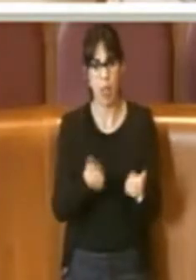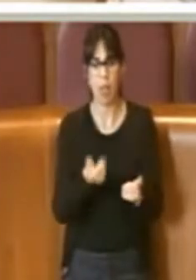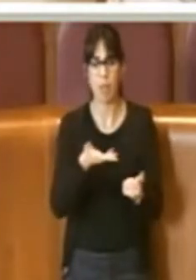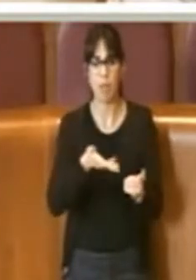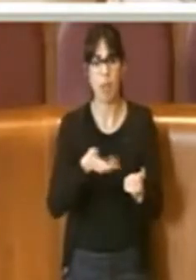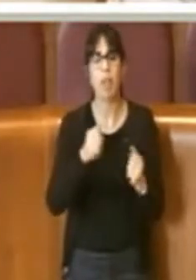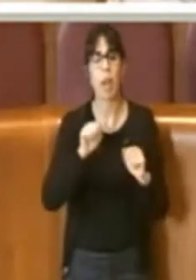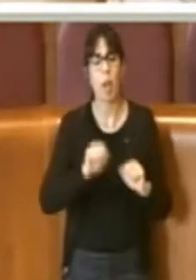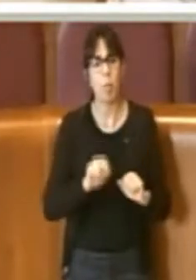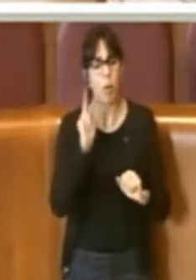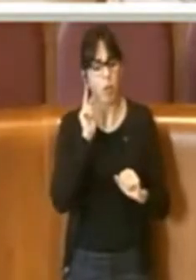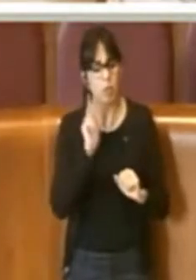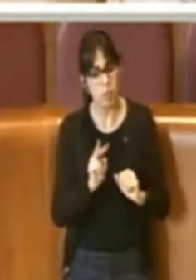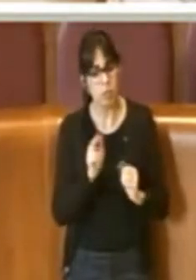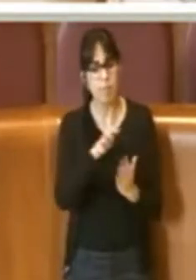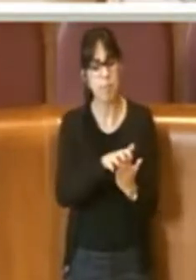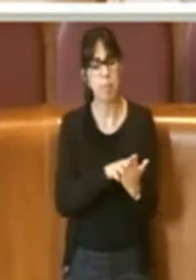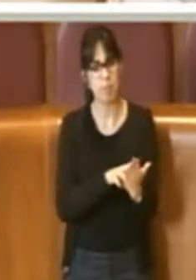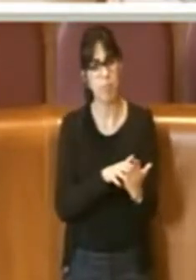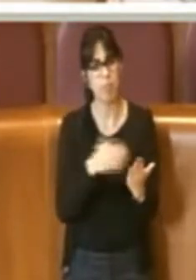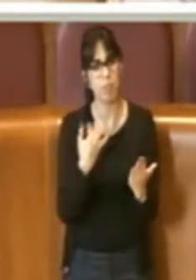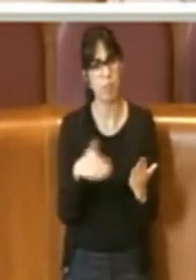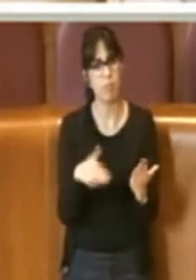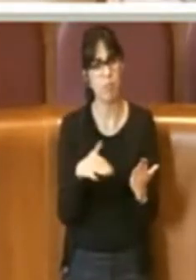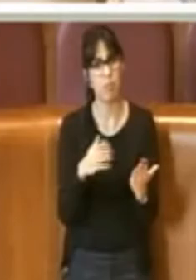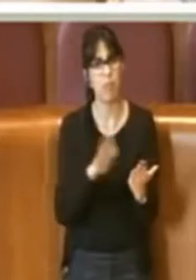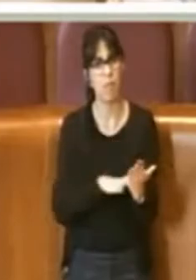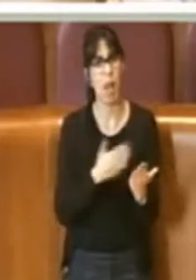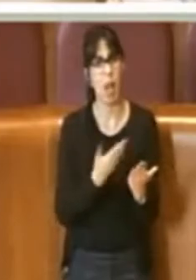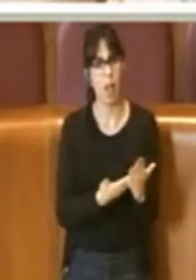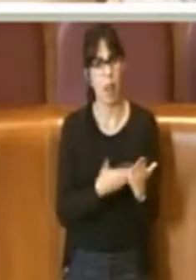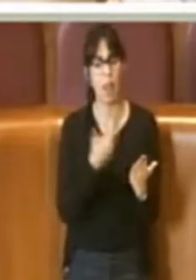apprezzare la bontà di questa proposta. Grazie mille.